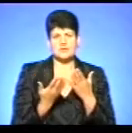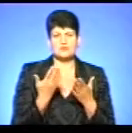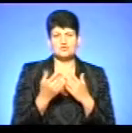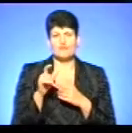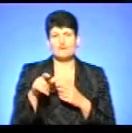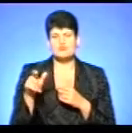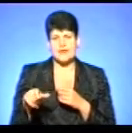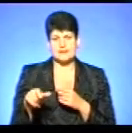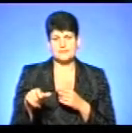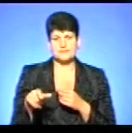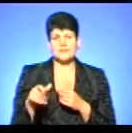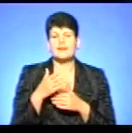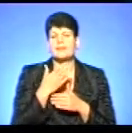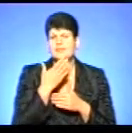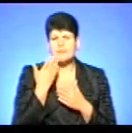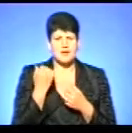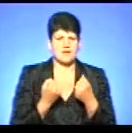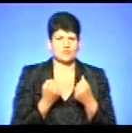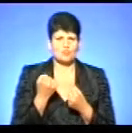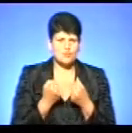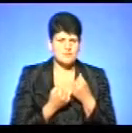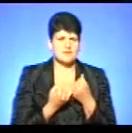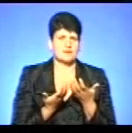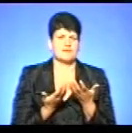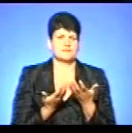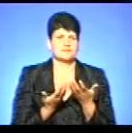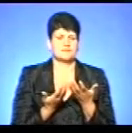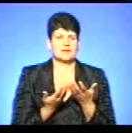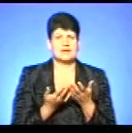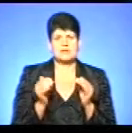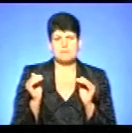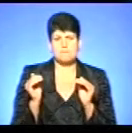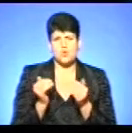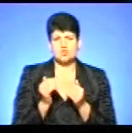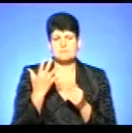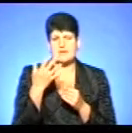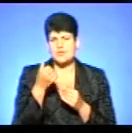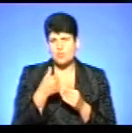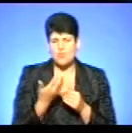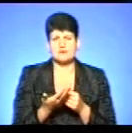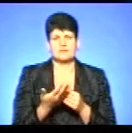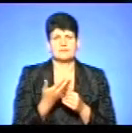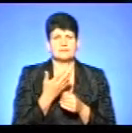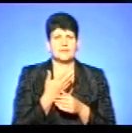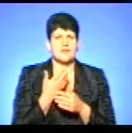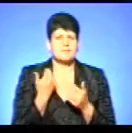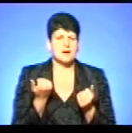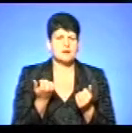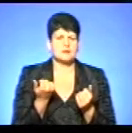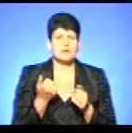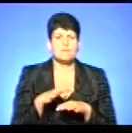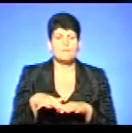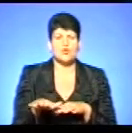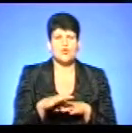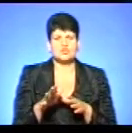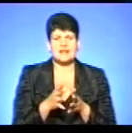немає автомобіля, який молодший п'яти років, немає площа, яка